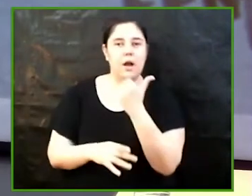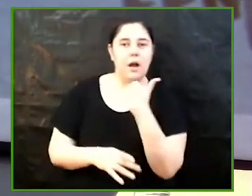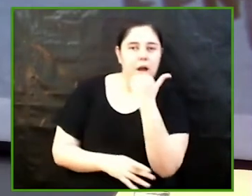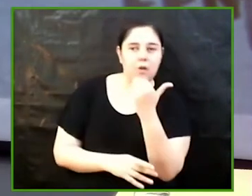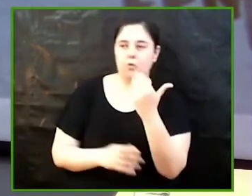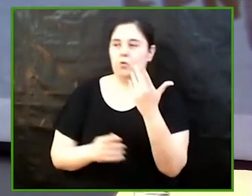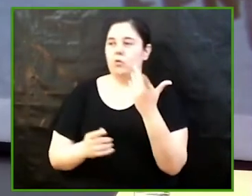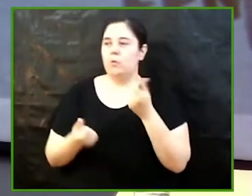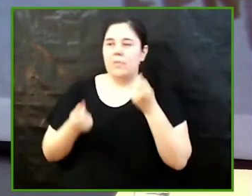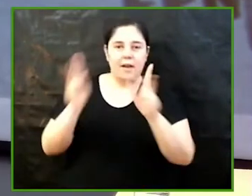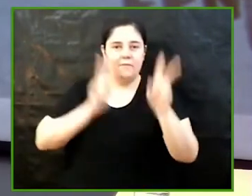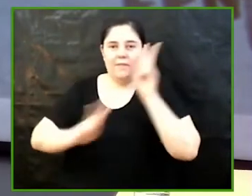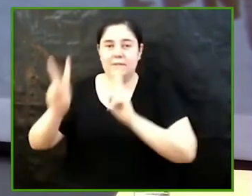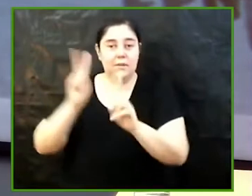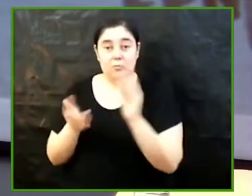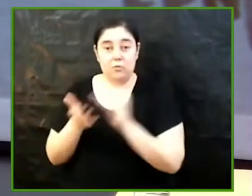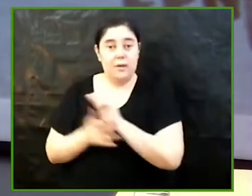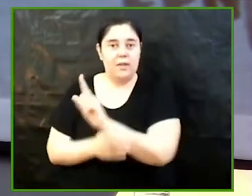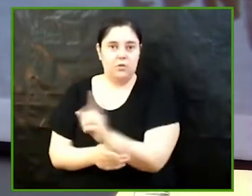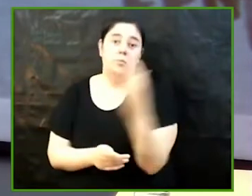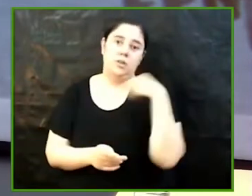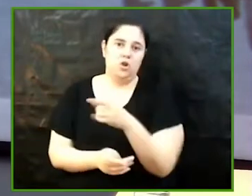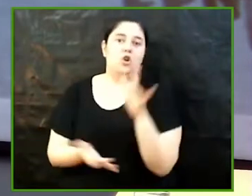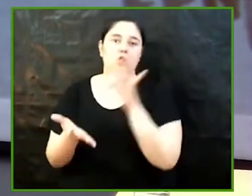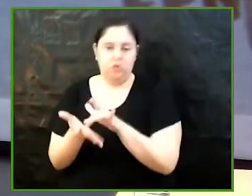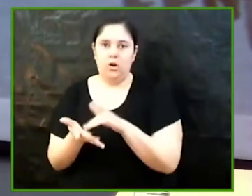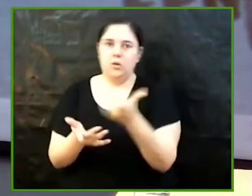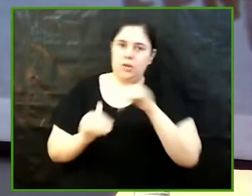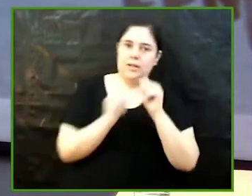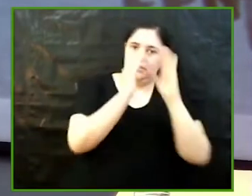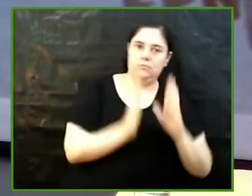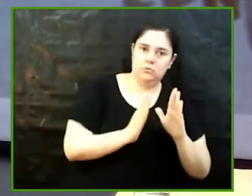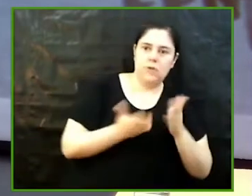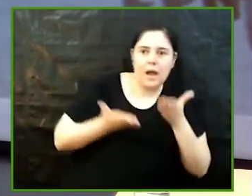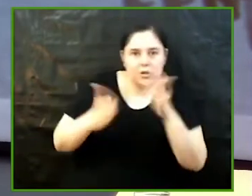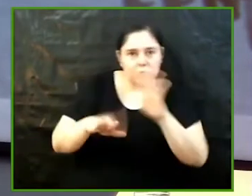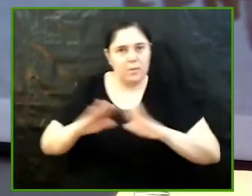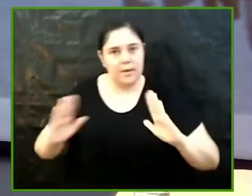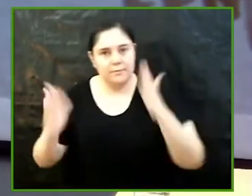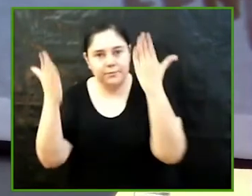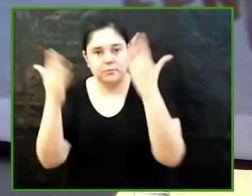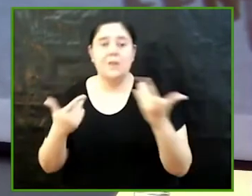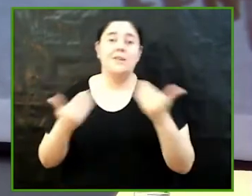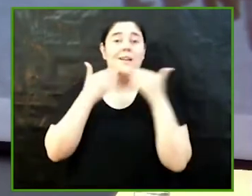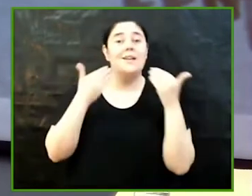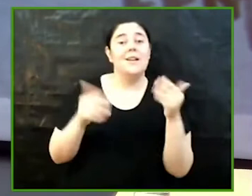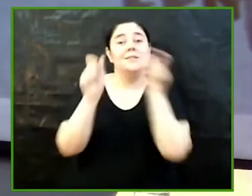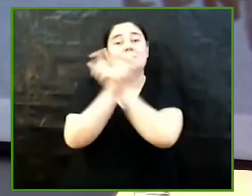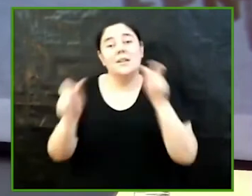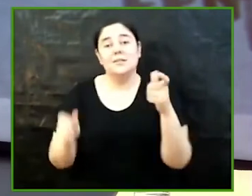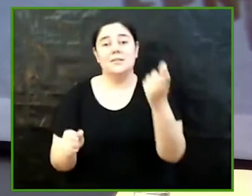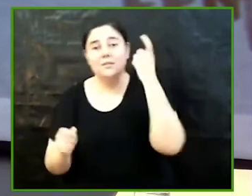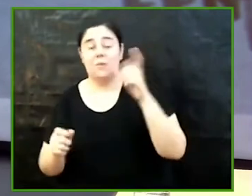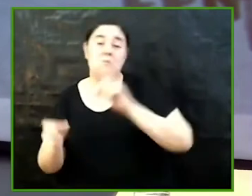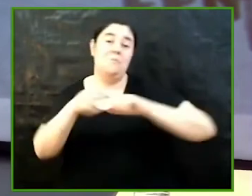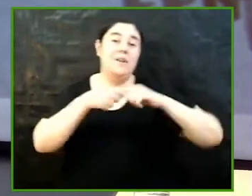mereixien. volem agrair a totes i tots els participants el vostre esforç de visibilització de la realitat de les dones